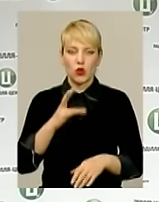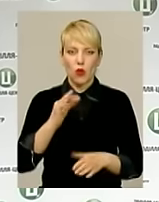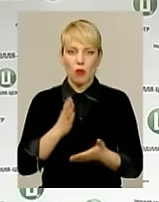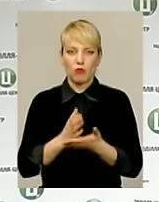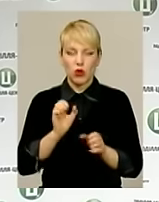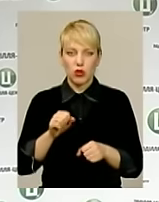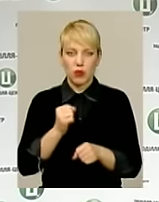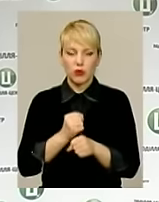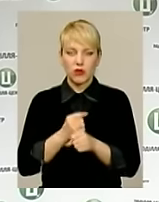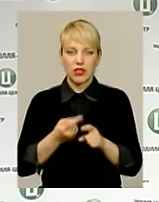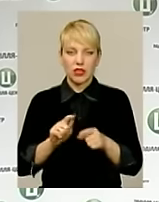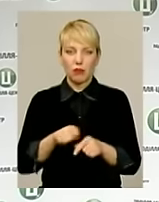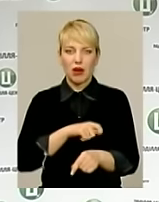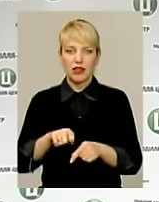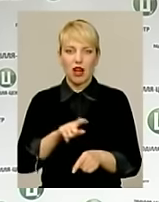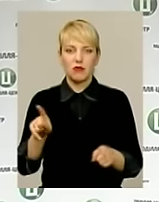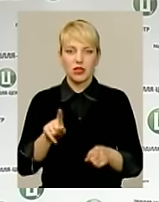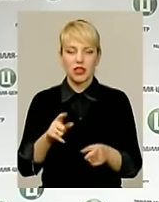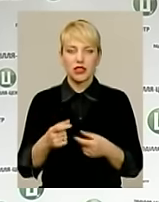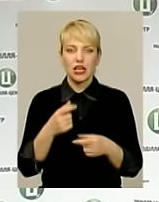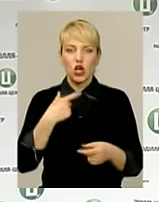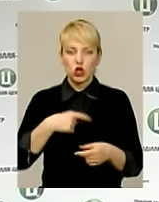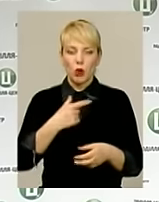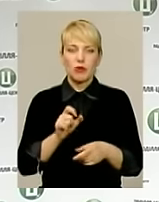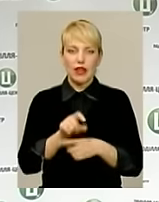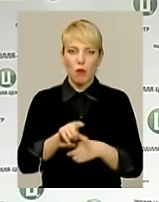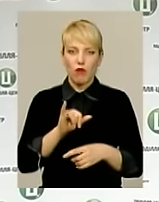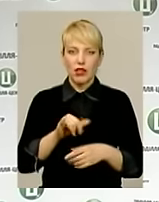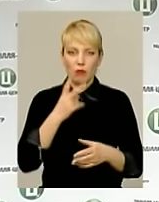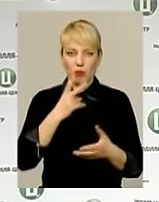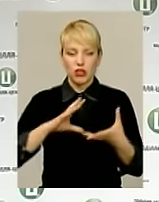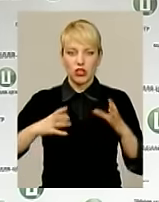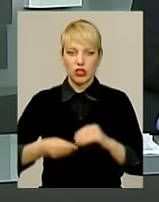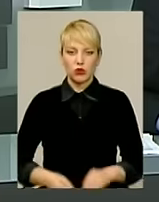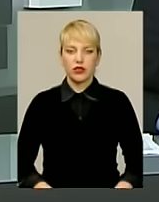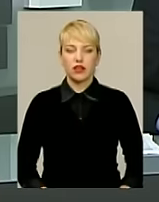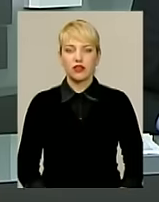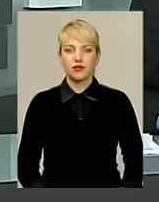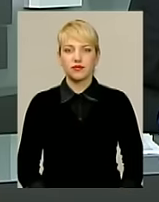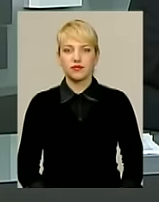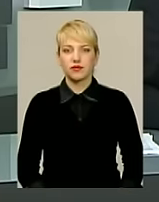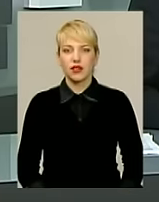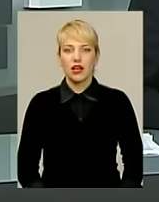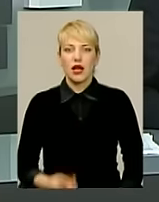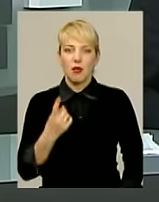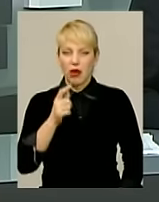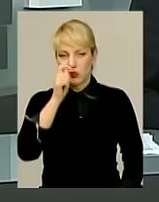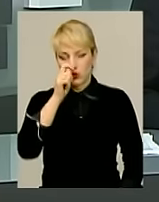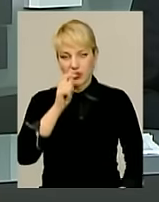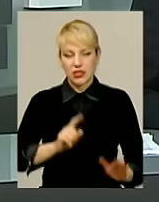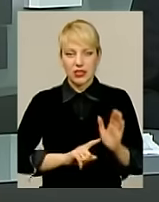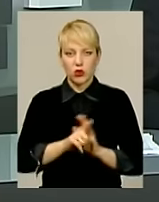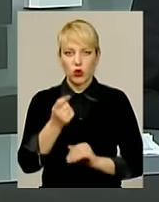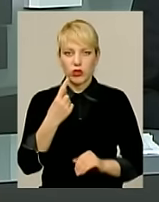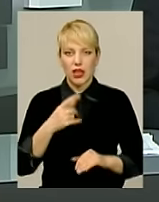але зможе попрацювати над тими матеріалами, які вона собі замовила, і потім побачити результат. З 1 квітня стартує